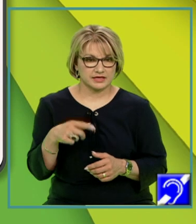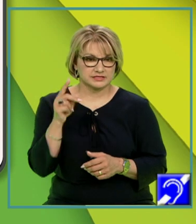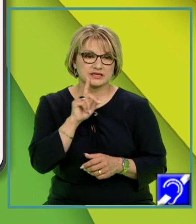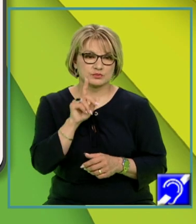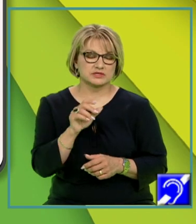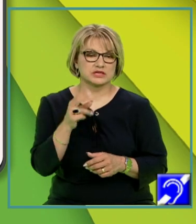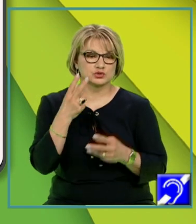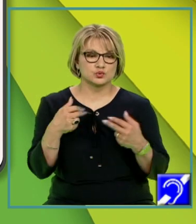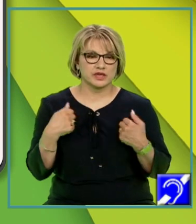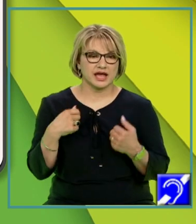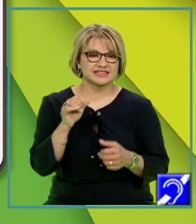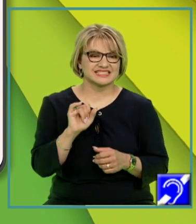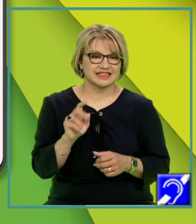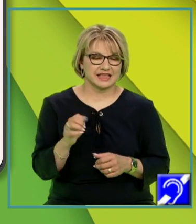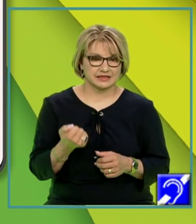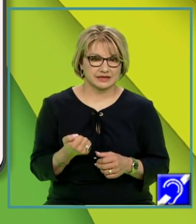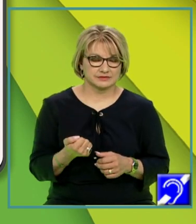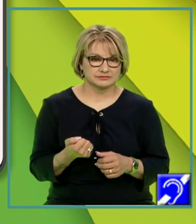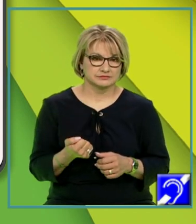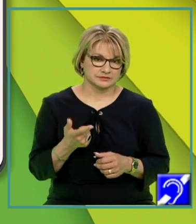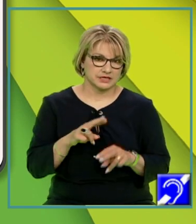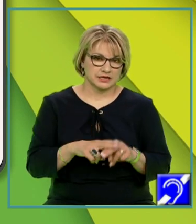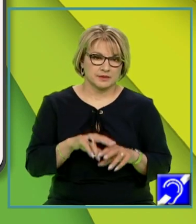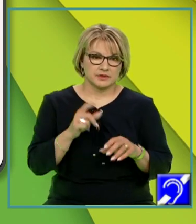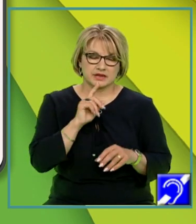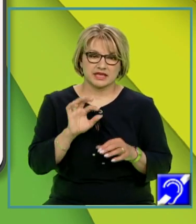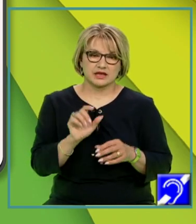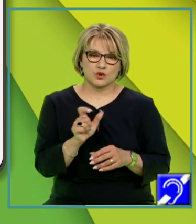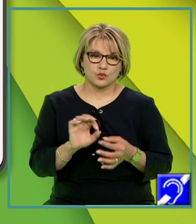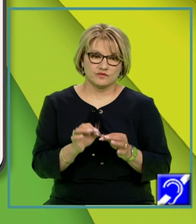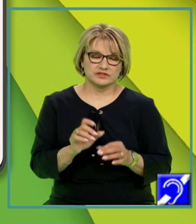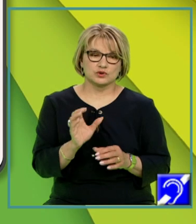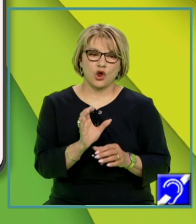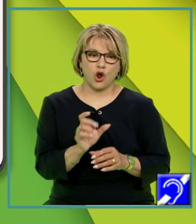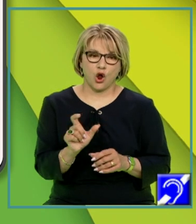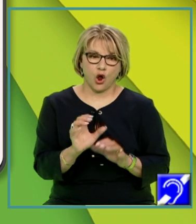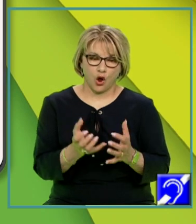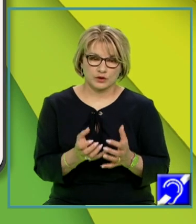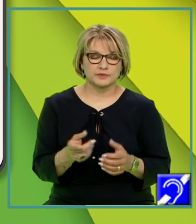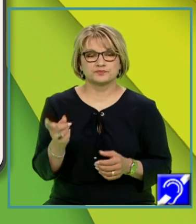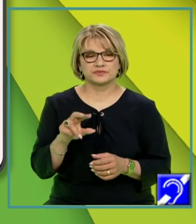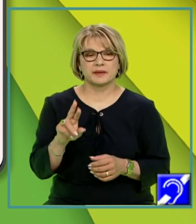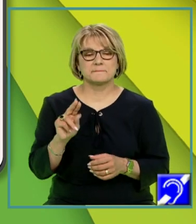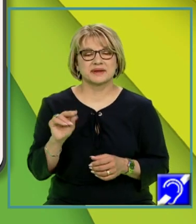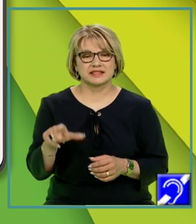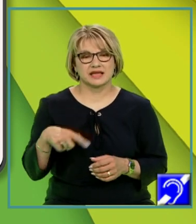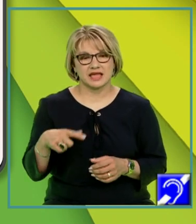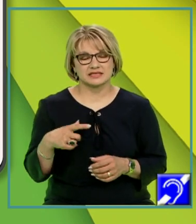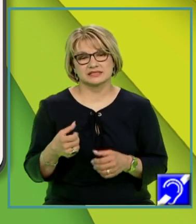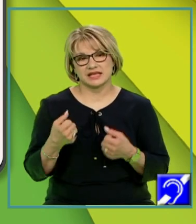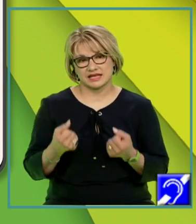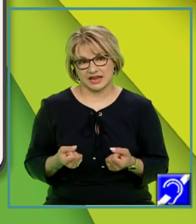model ca înainte, subiectul logic rămâne termenul corp, conceptul corp. Predicatul logic, în schimb, este conceptul greu.